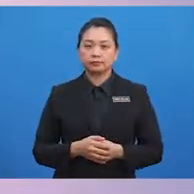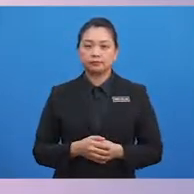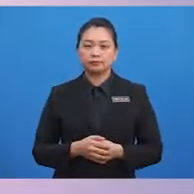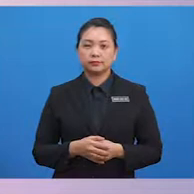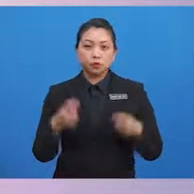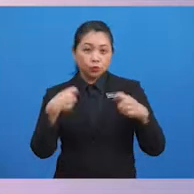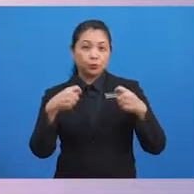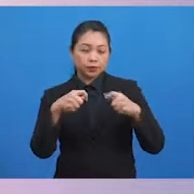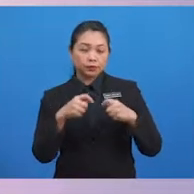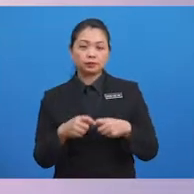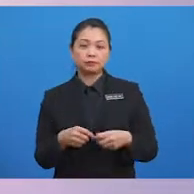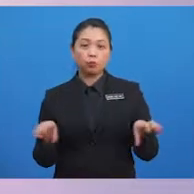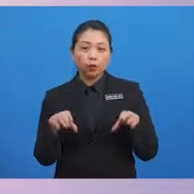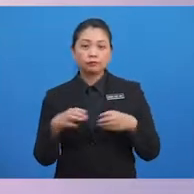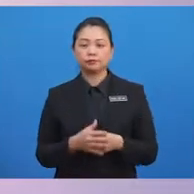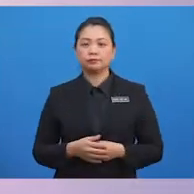Cuba lakonkan.